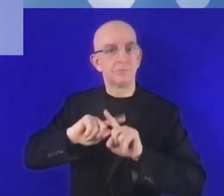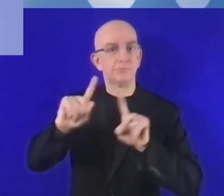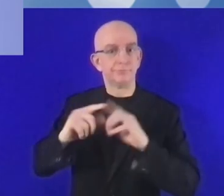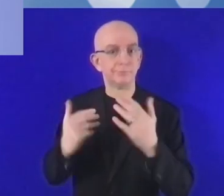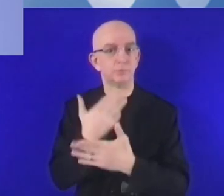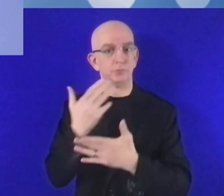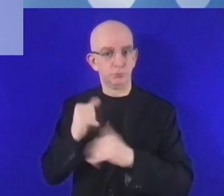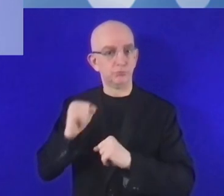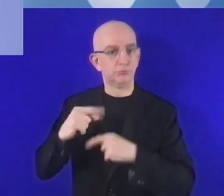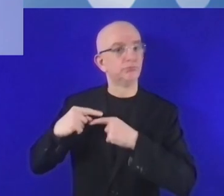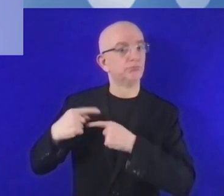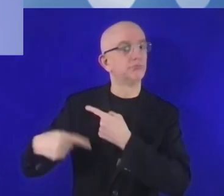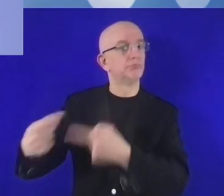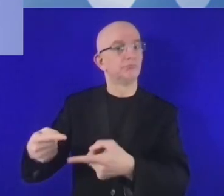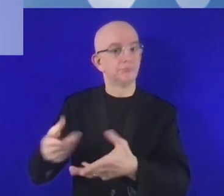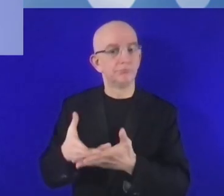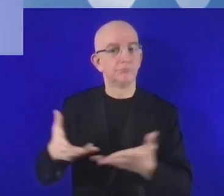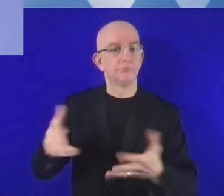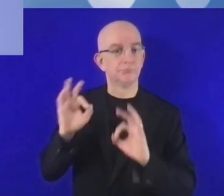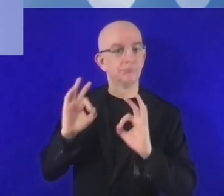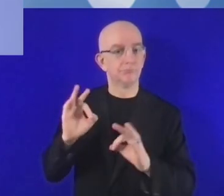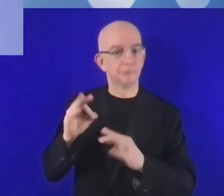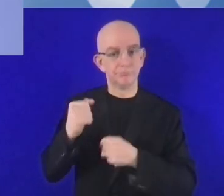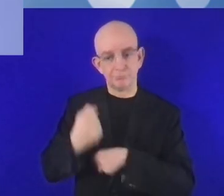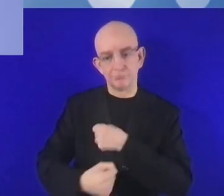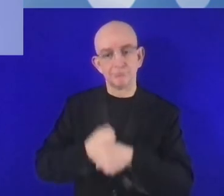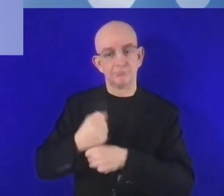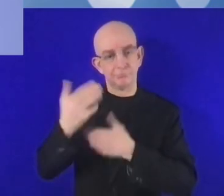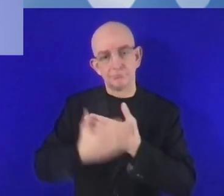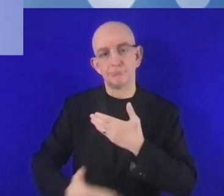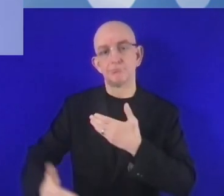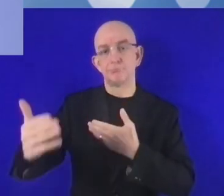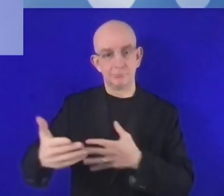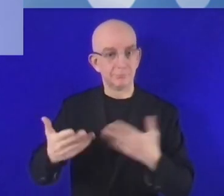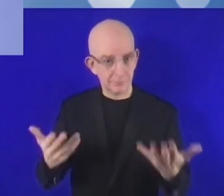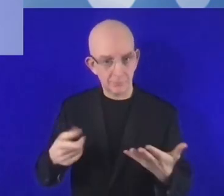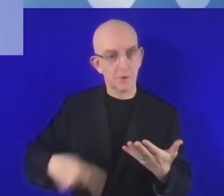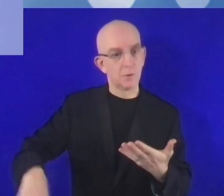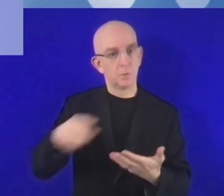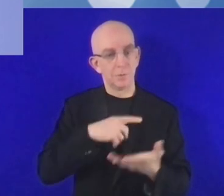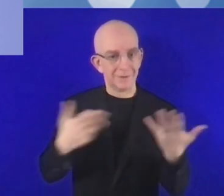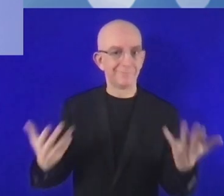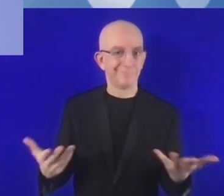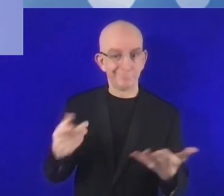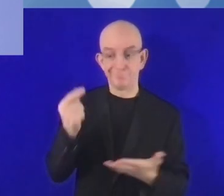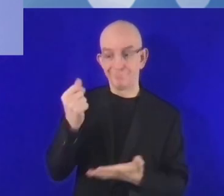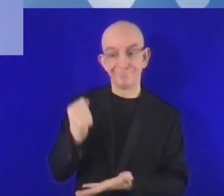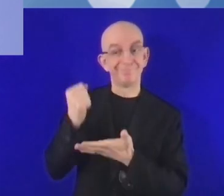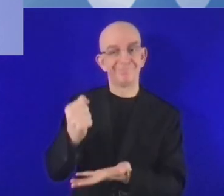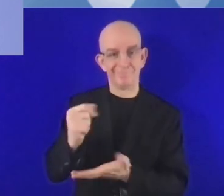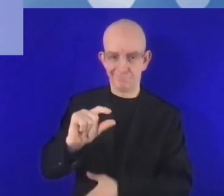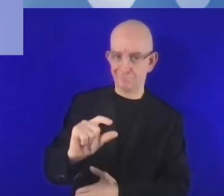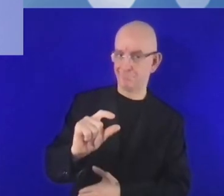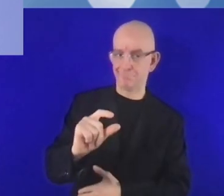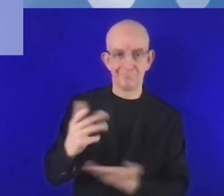حاسماً في عملية إدراج الإبتكارية والتنمية المستدامة.